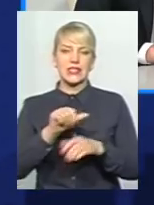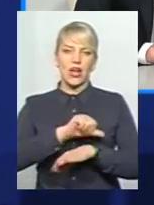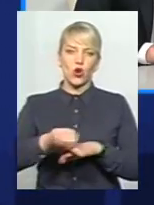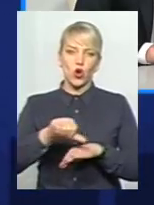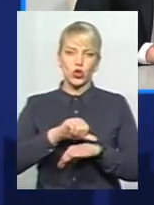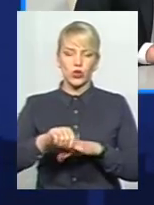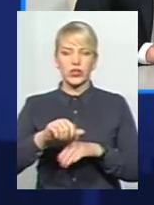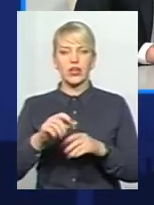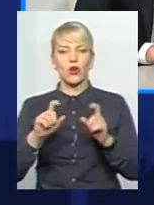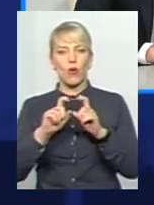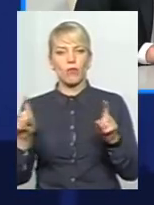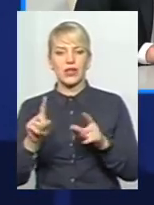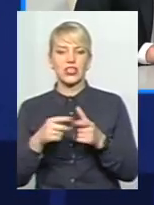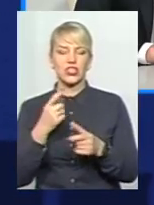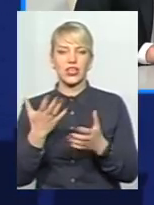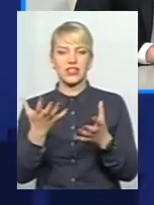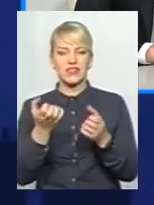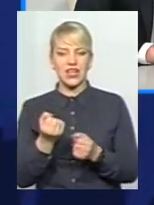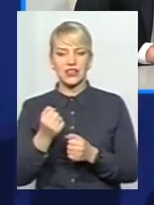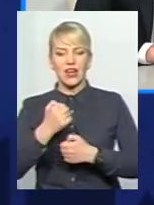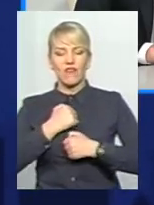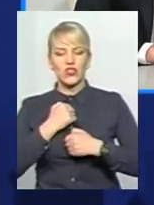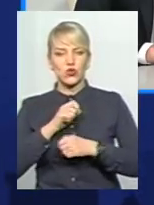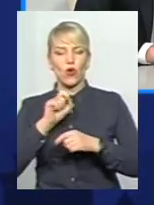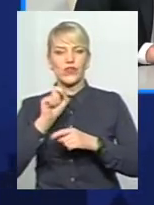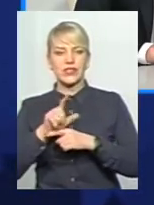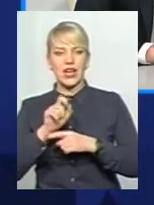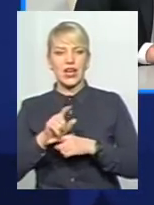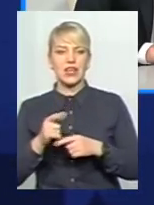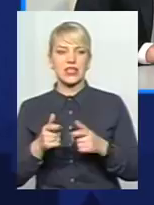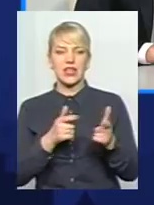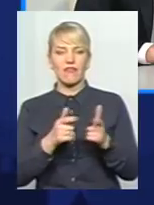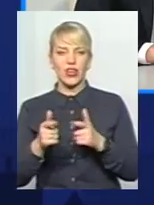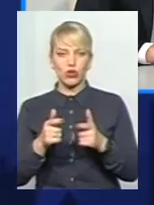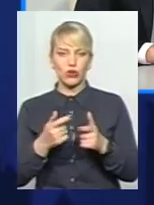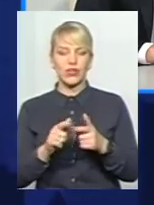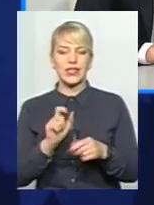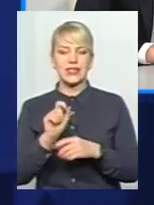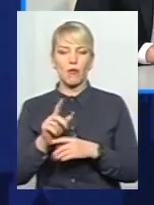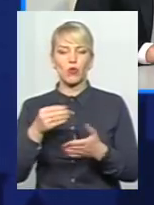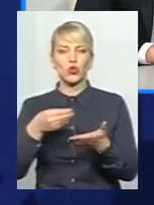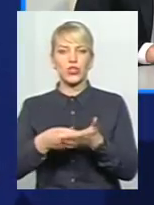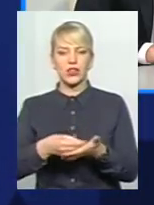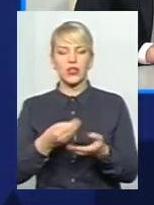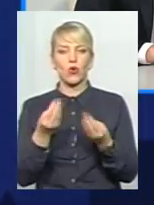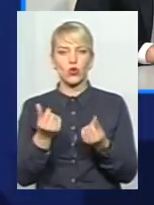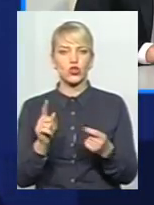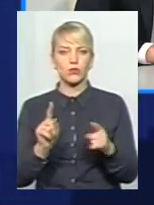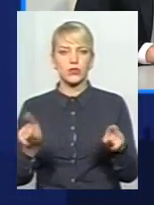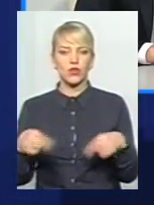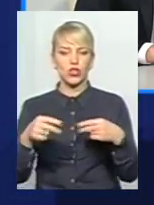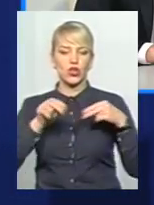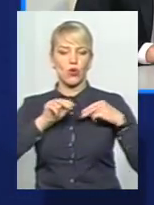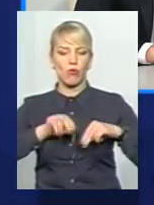компаній, чи якісь взяти військові закази на виготовлення замовлень за бюджетні кошти, щоб створити робочі місця і